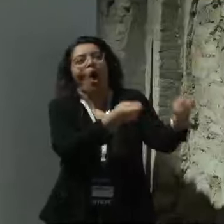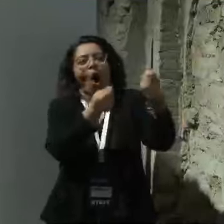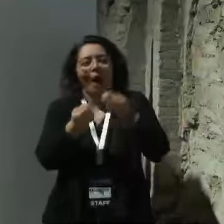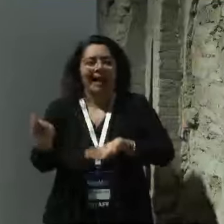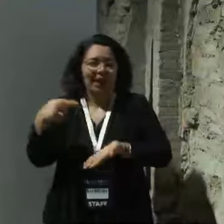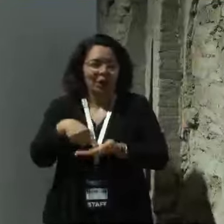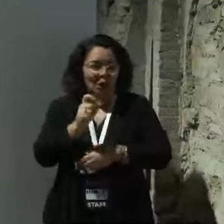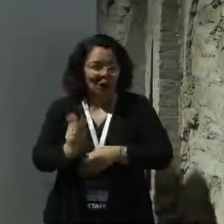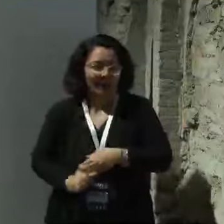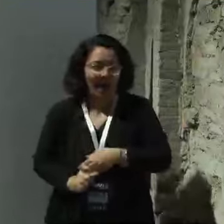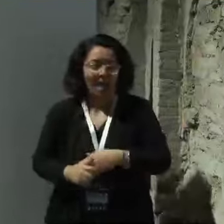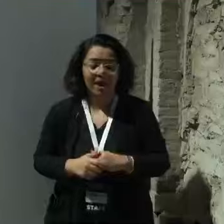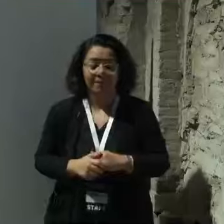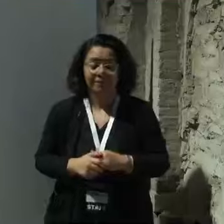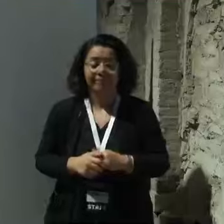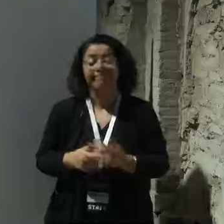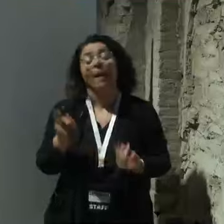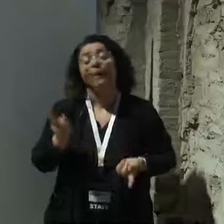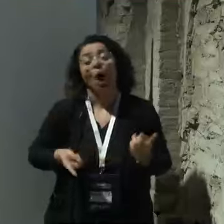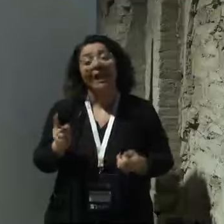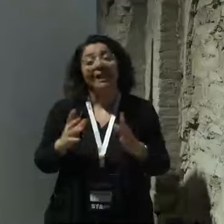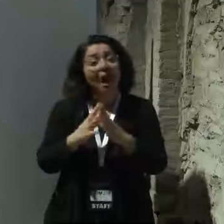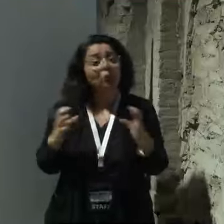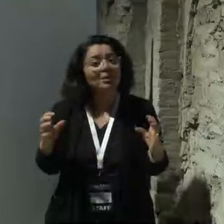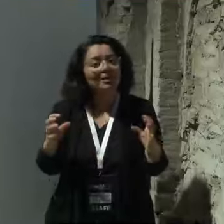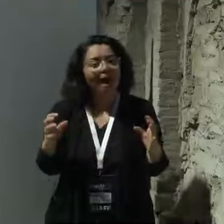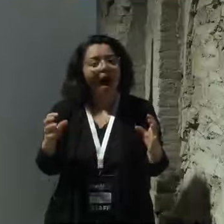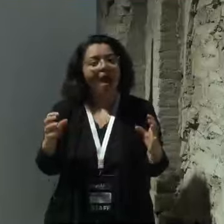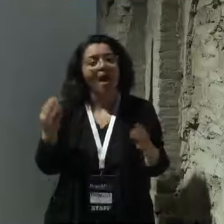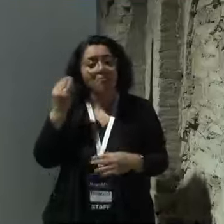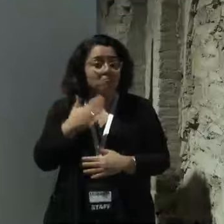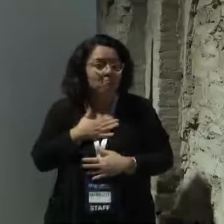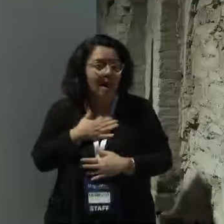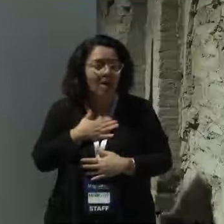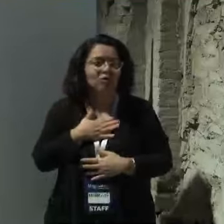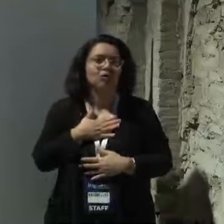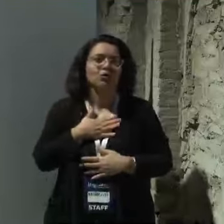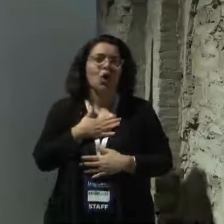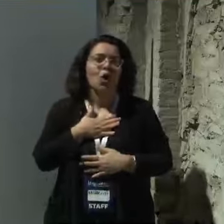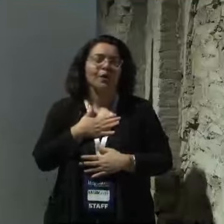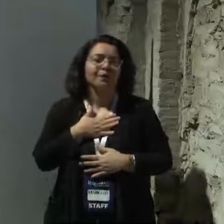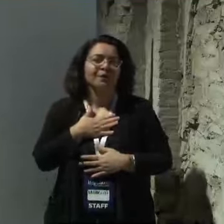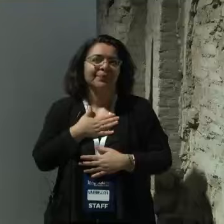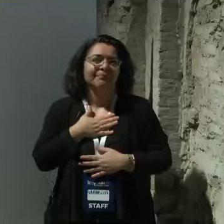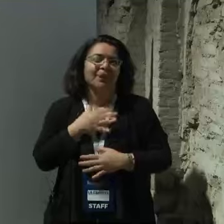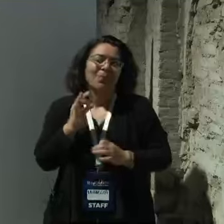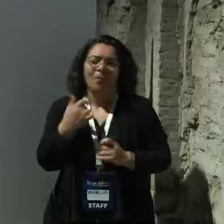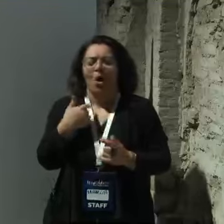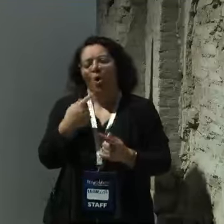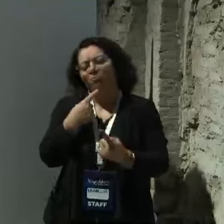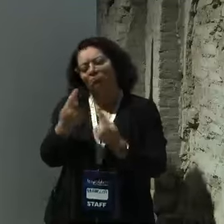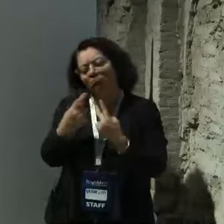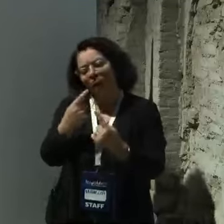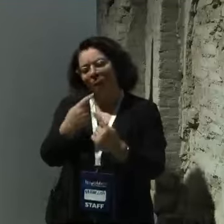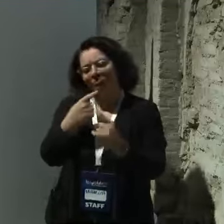nostro paese e se si parla di politiche industriali ecco io penso che parlando con chi fa impresa parlando con chi fa